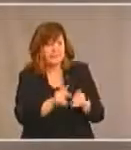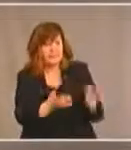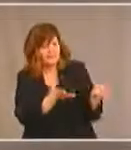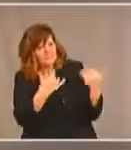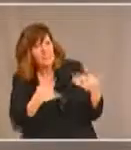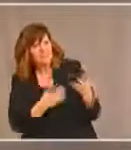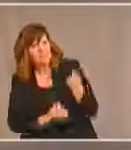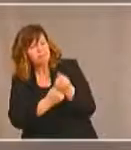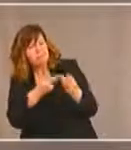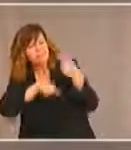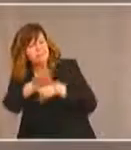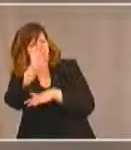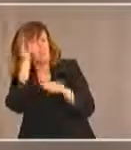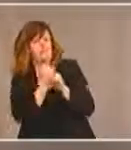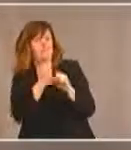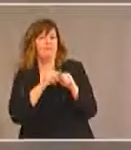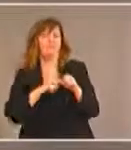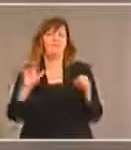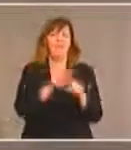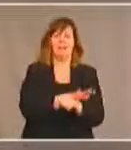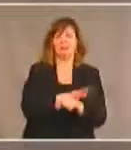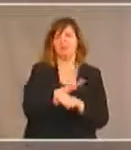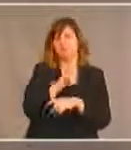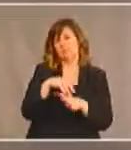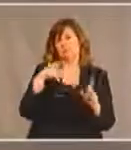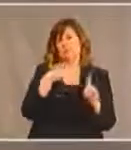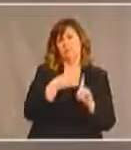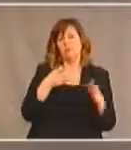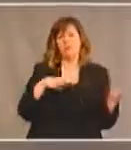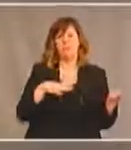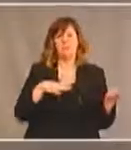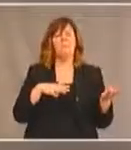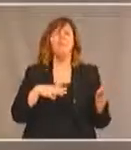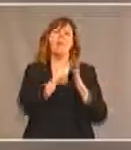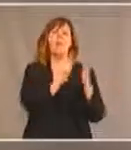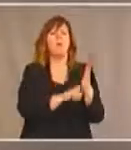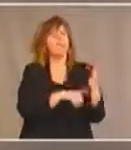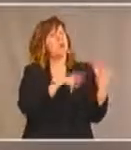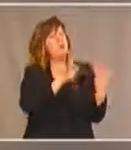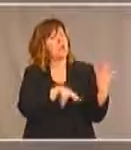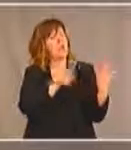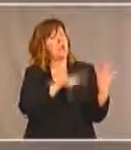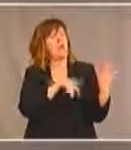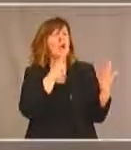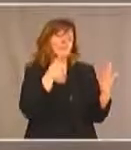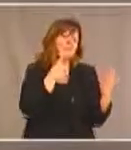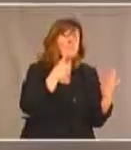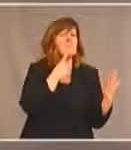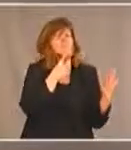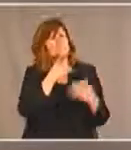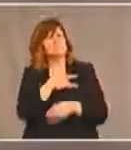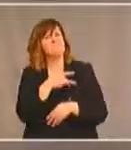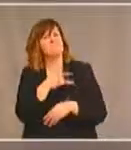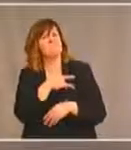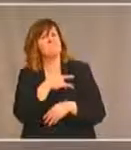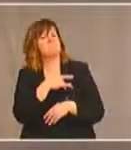En revoyant la loi, je me suis surtout penchée sur l'incidence des